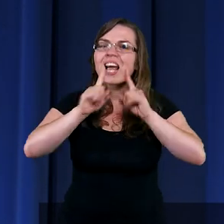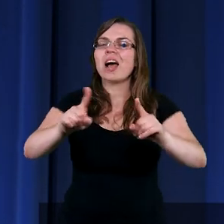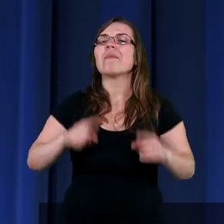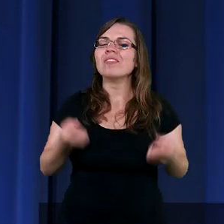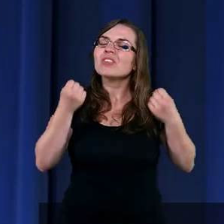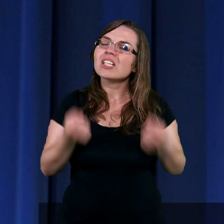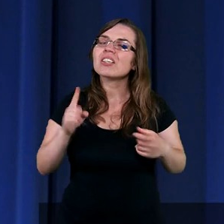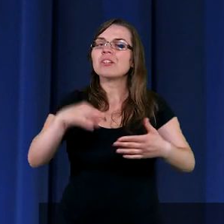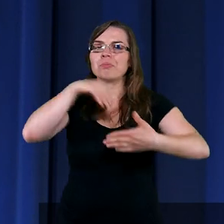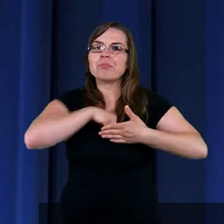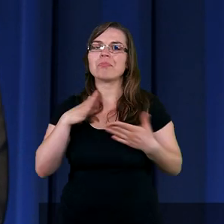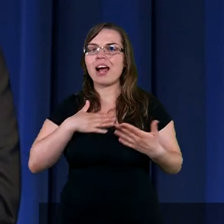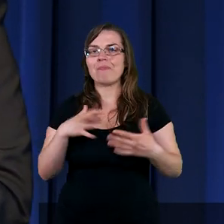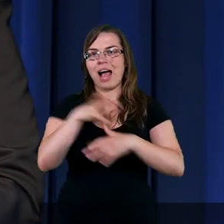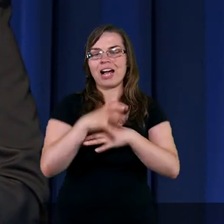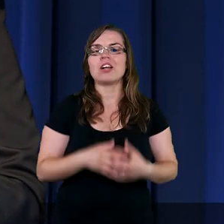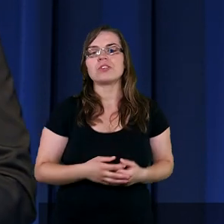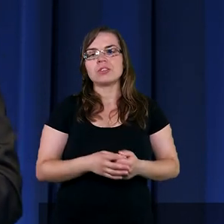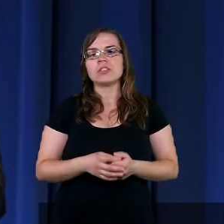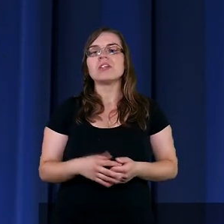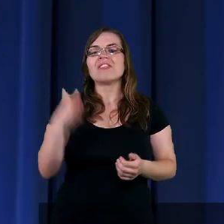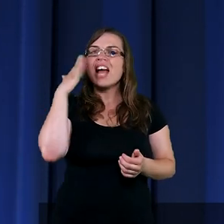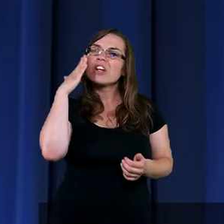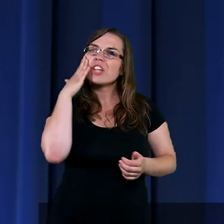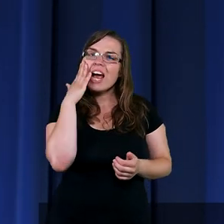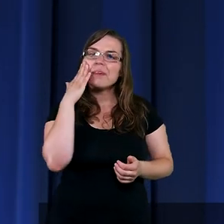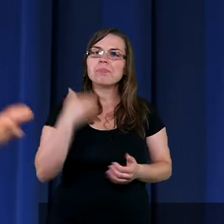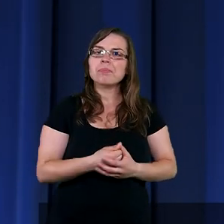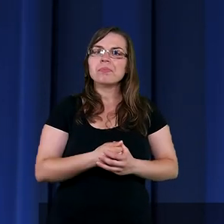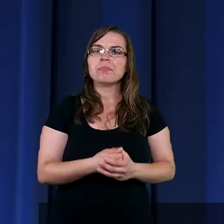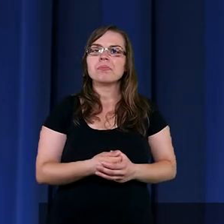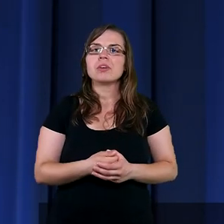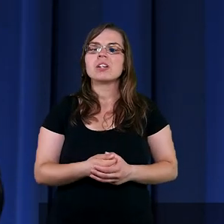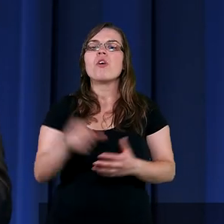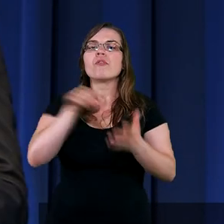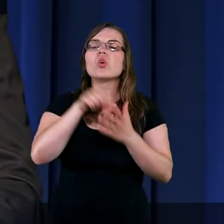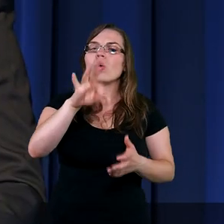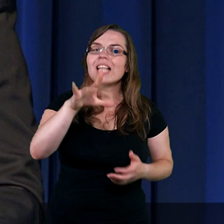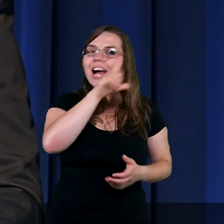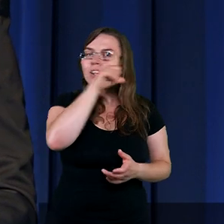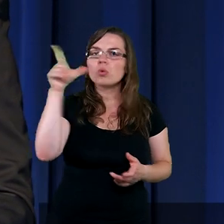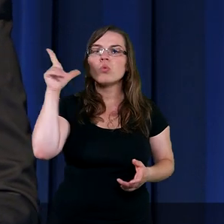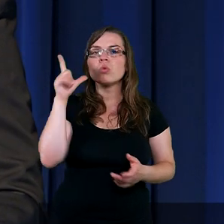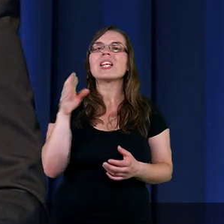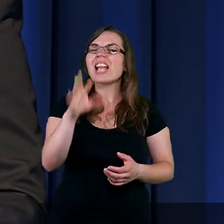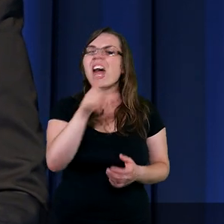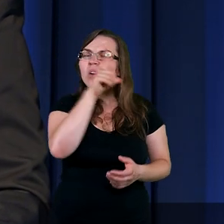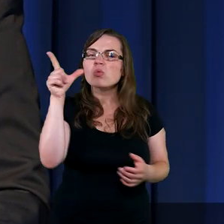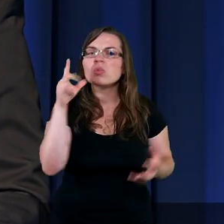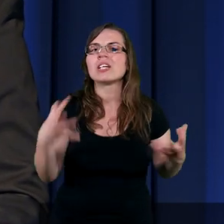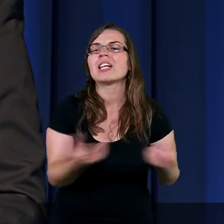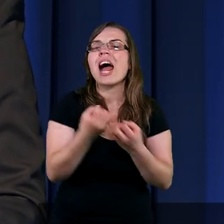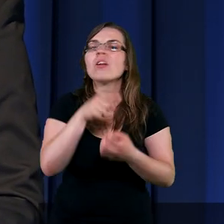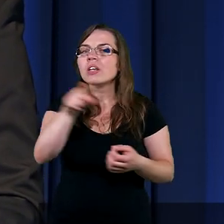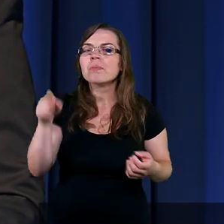naprawdę ciężko. Wiecie, ale wśród takich ludzi, takich ludzi znajdujemy w